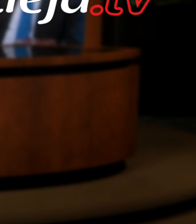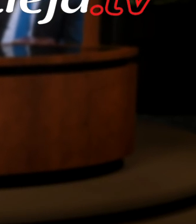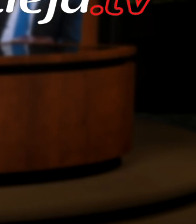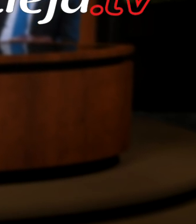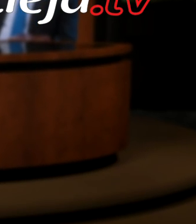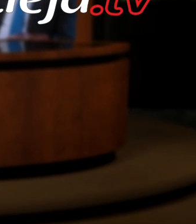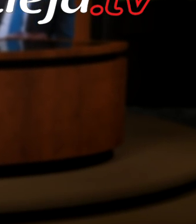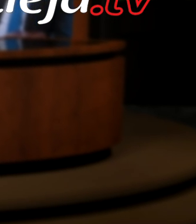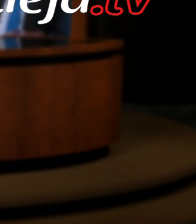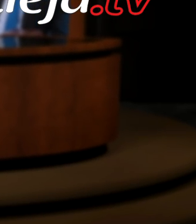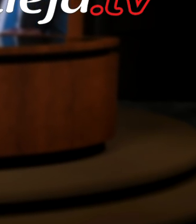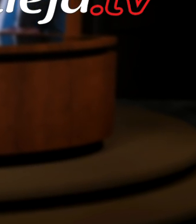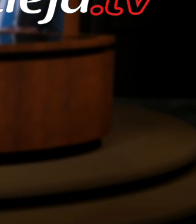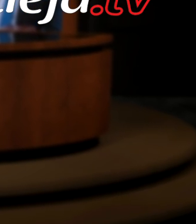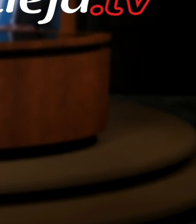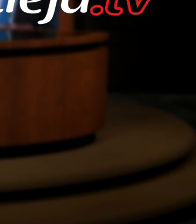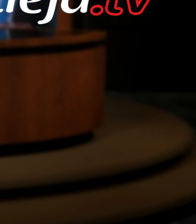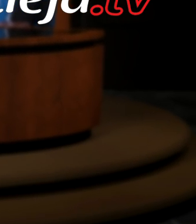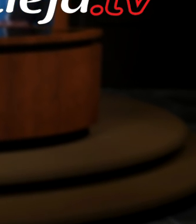Dziękujemy Dziękujemy